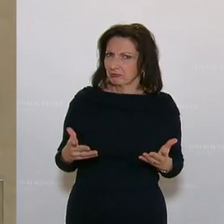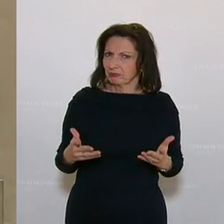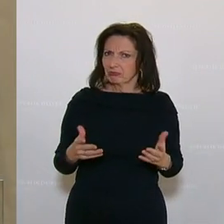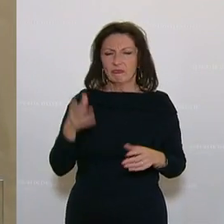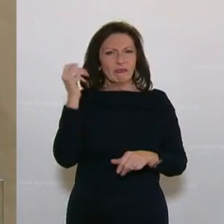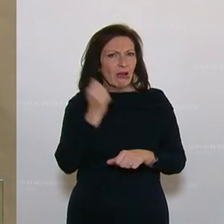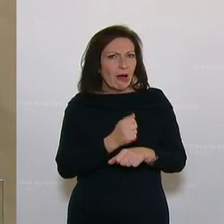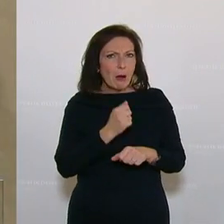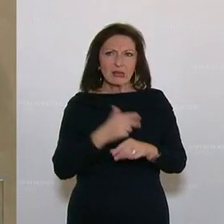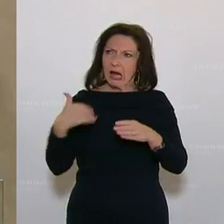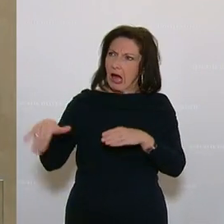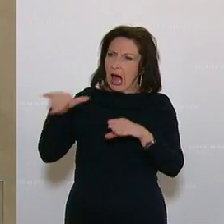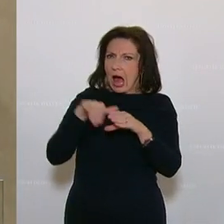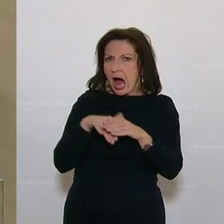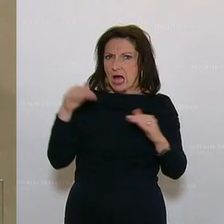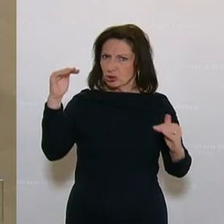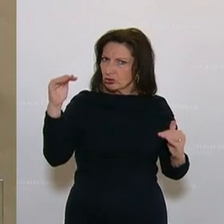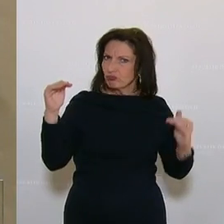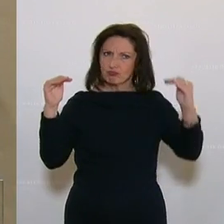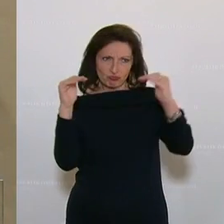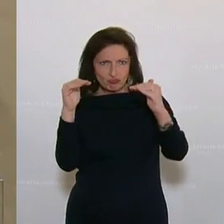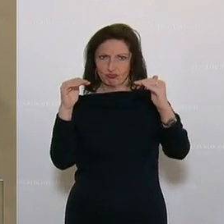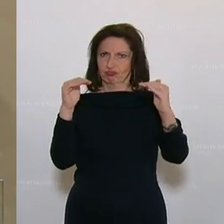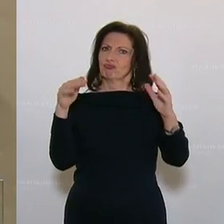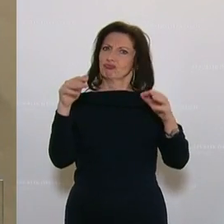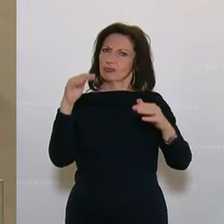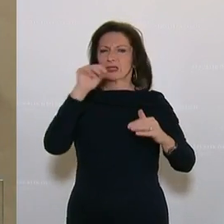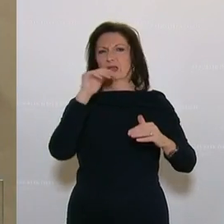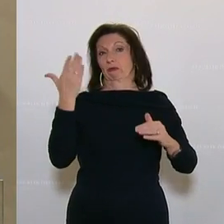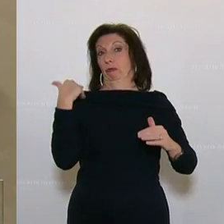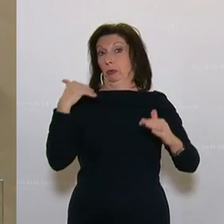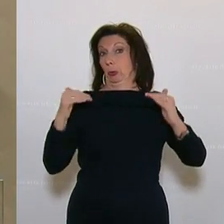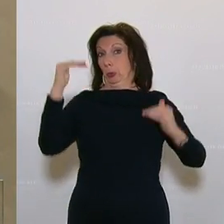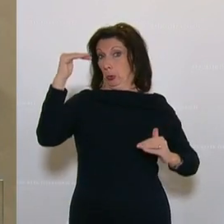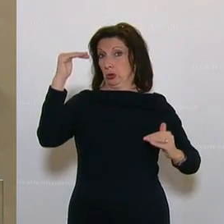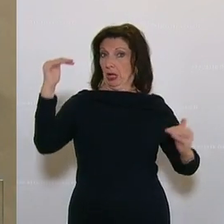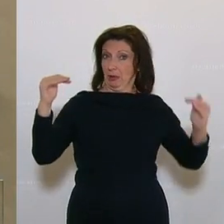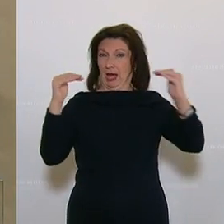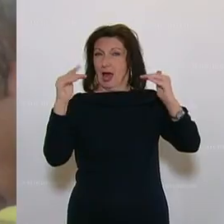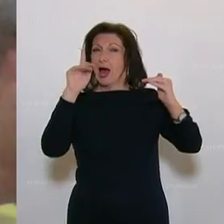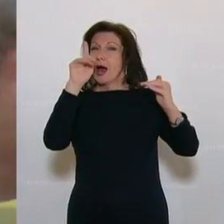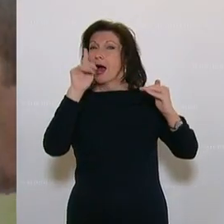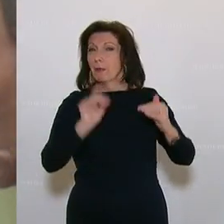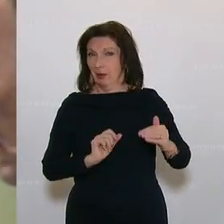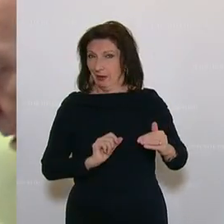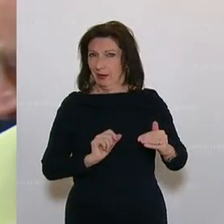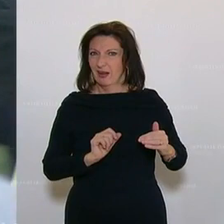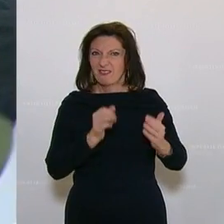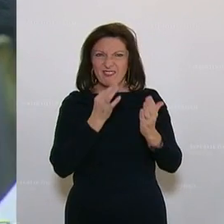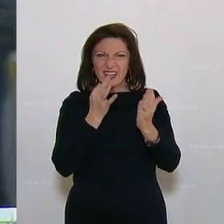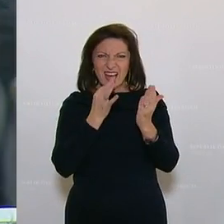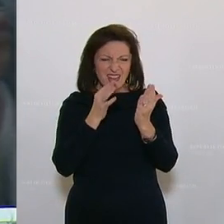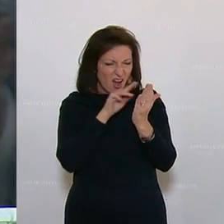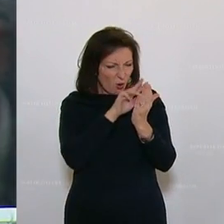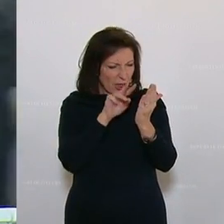zwischen Arbeitern und Angestellten aufzuheben, kein Gefälle zu machen. Aber wenn man dann genau hinschaut, dann sitzt der